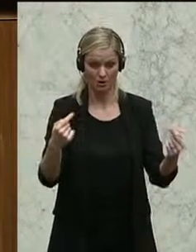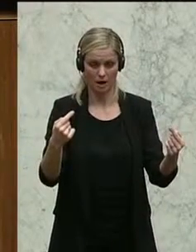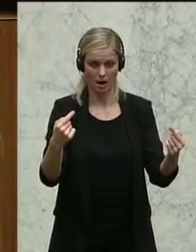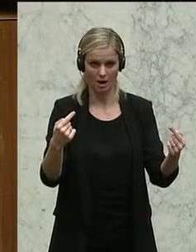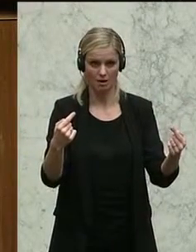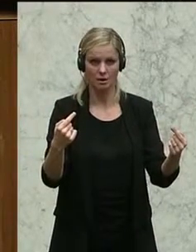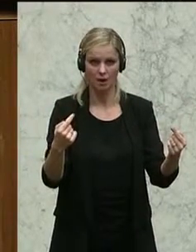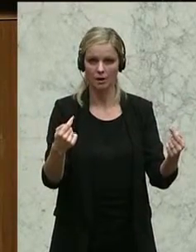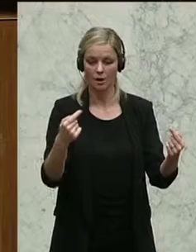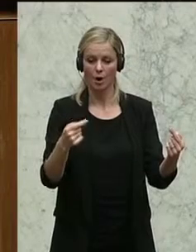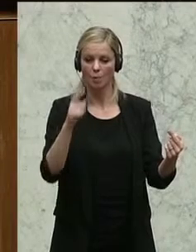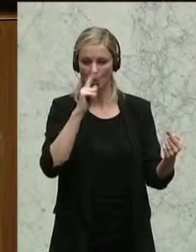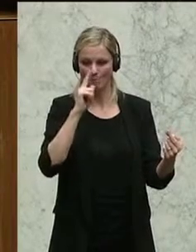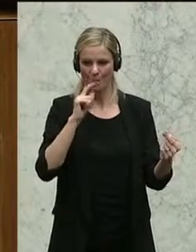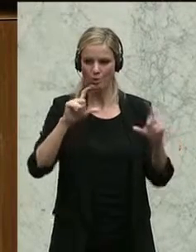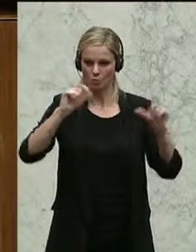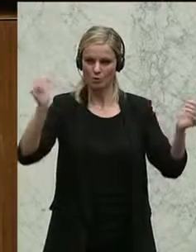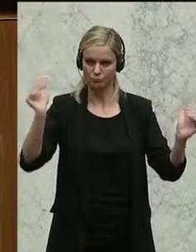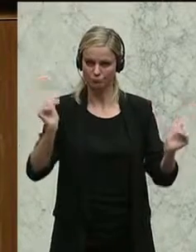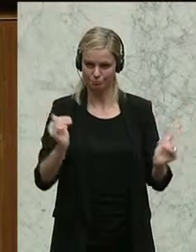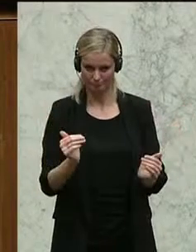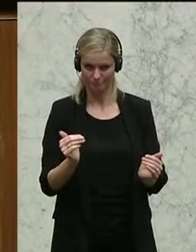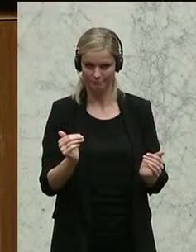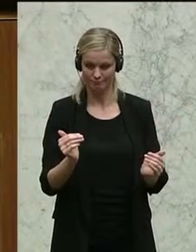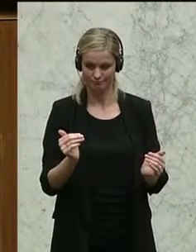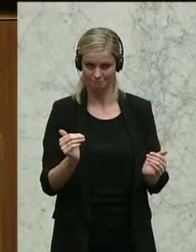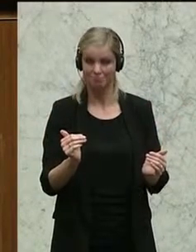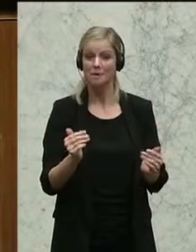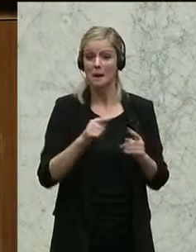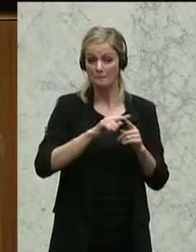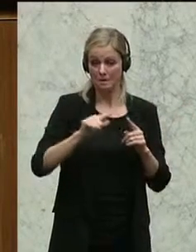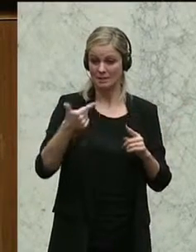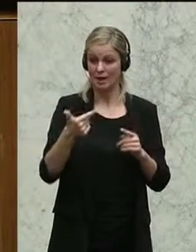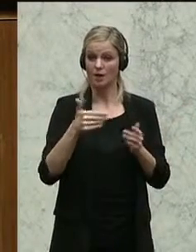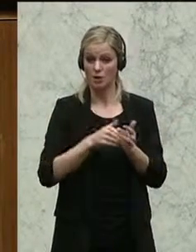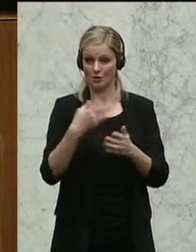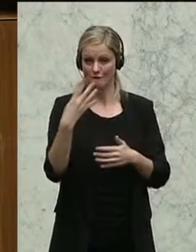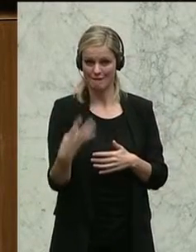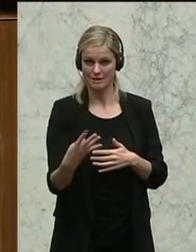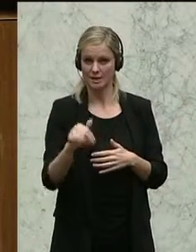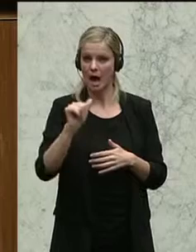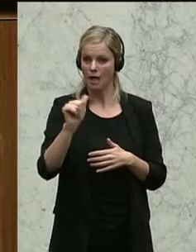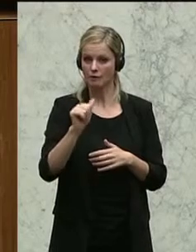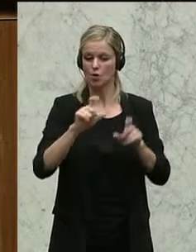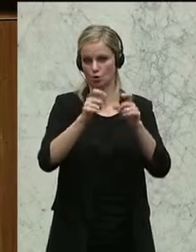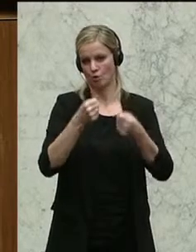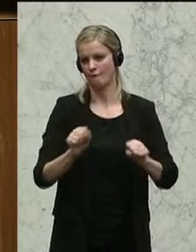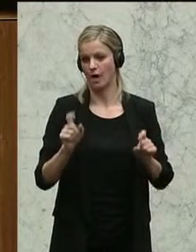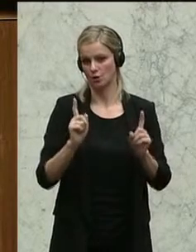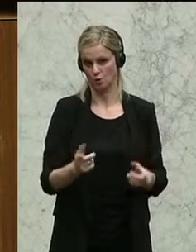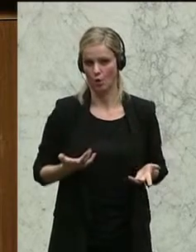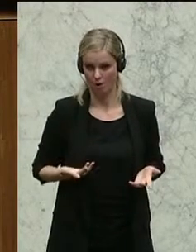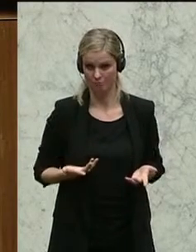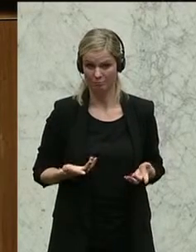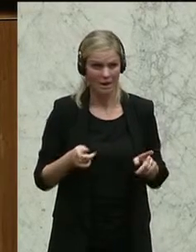mit der Entschuldung und innerhalb von 20 Jahren bis 2040 soll dann die ASFINAG entschuldet sein. Und gleichzeitig